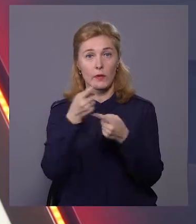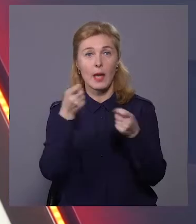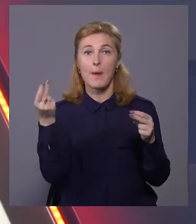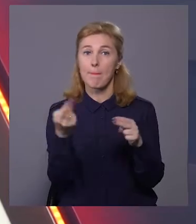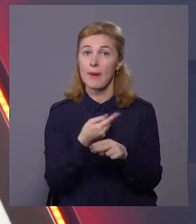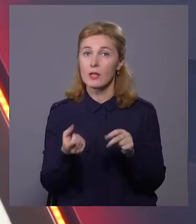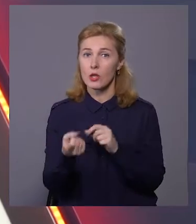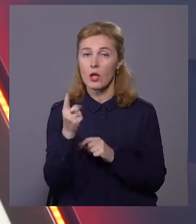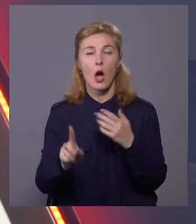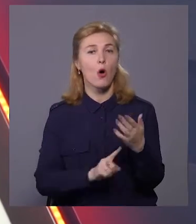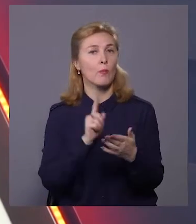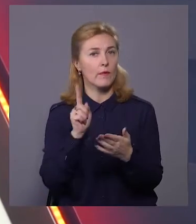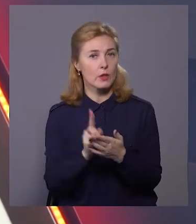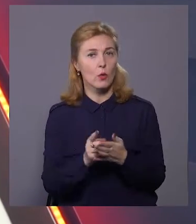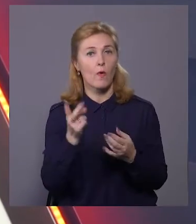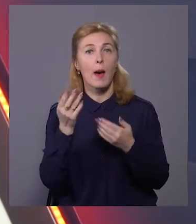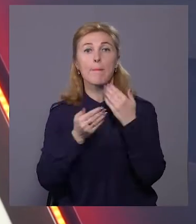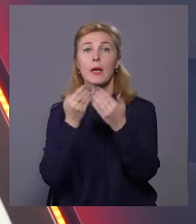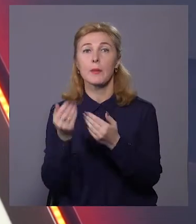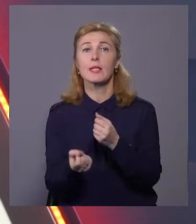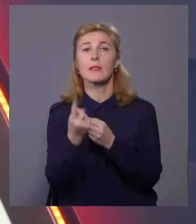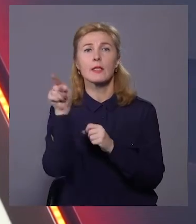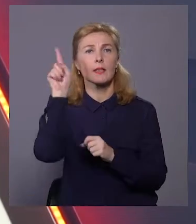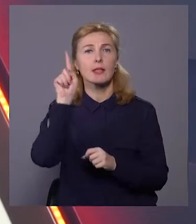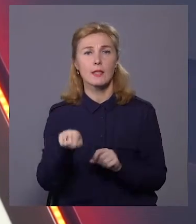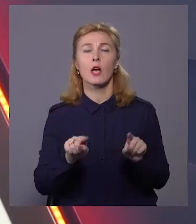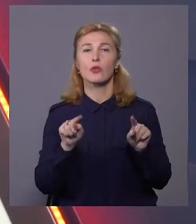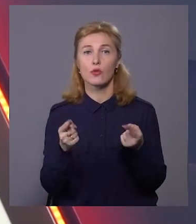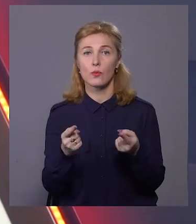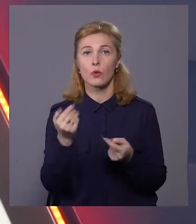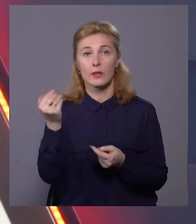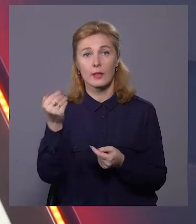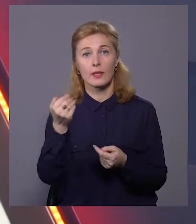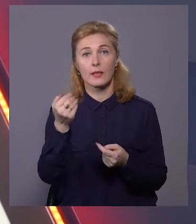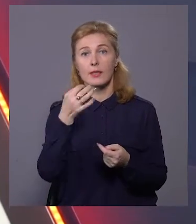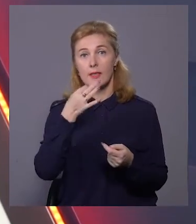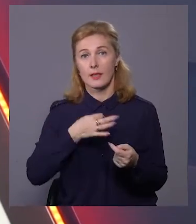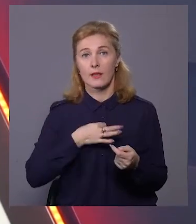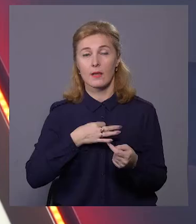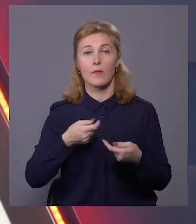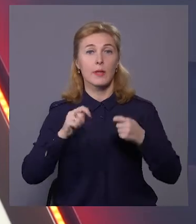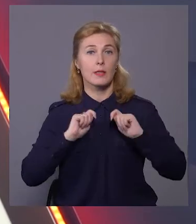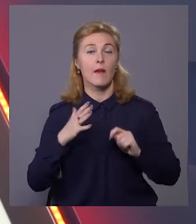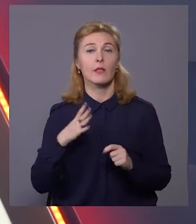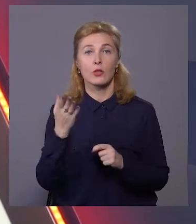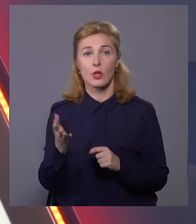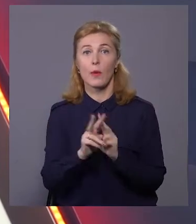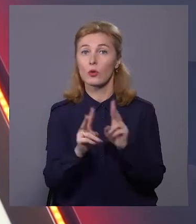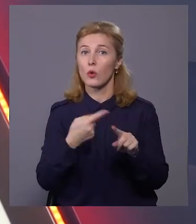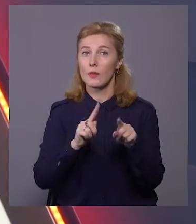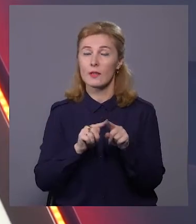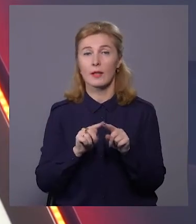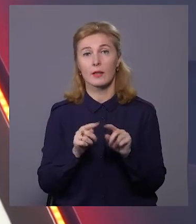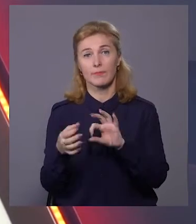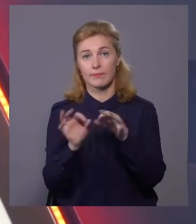джерела, обов'язково перепитайте, звідки ти дізнався, чому ти мені це переслав. Хто це каже,